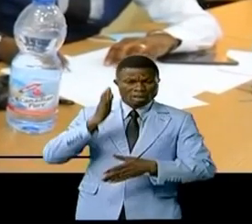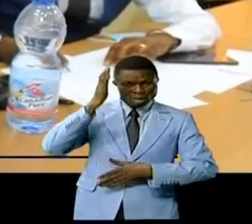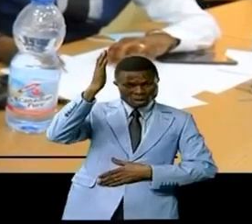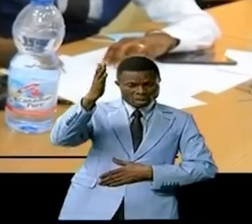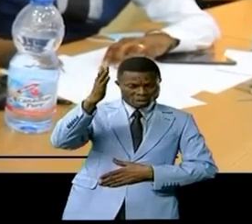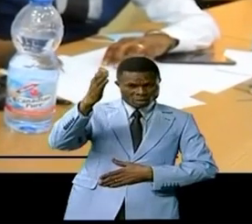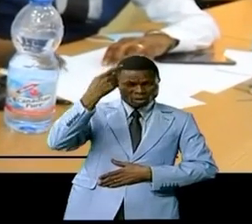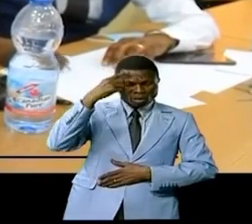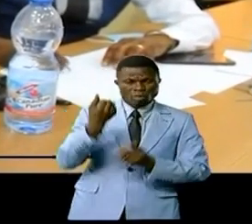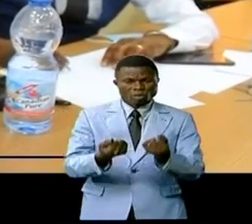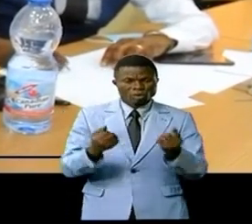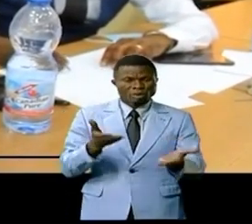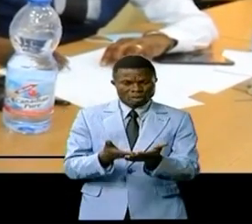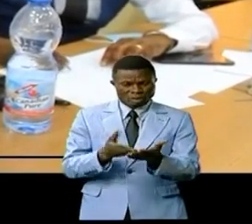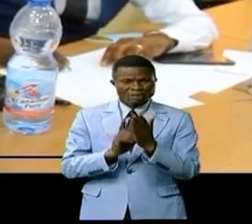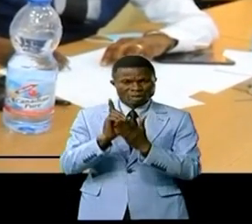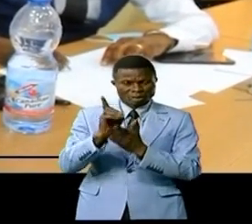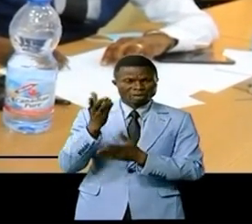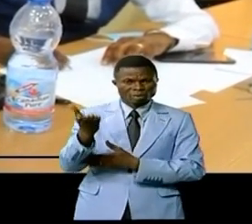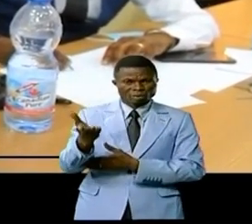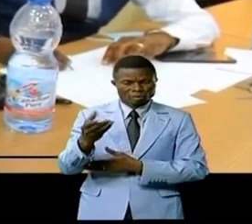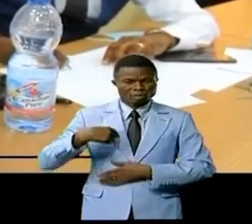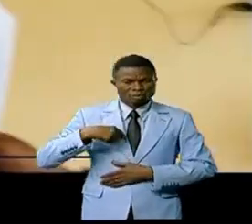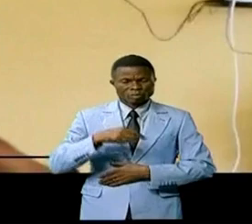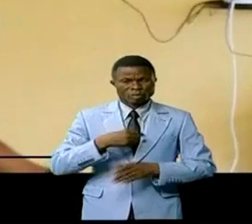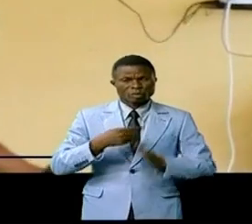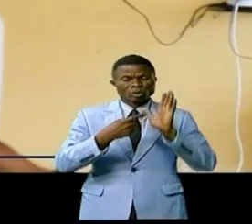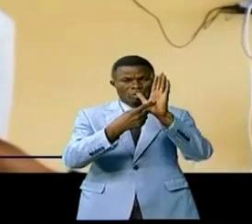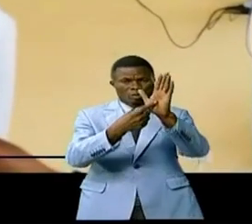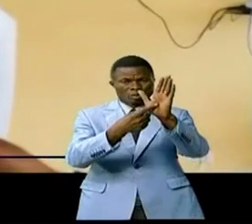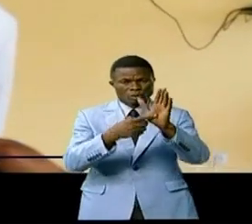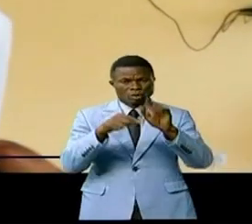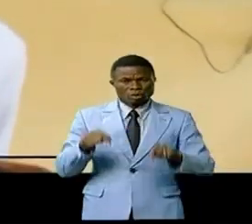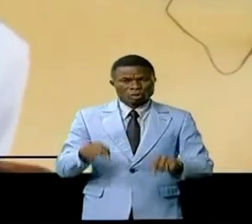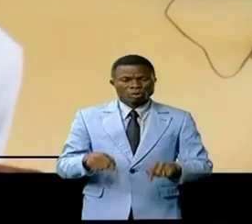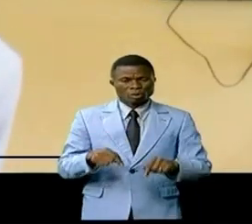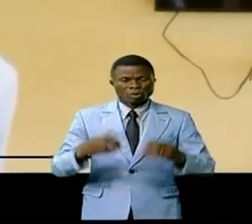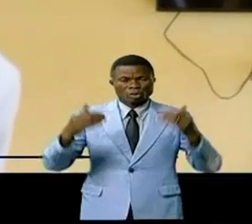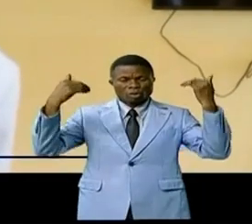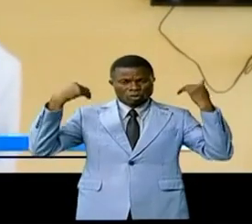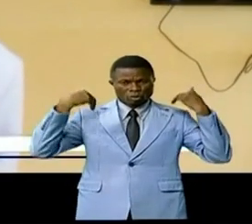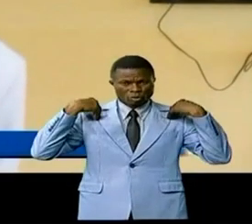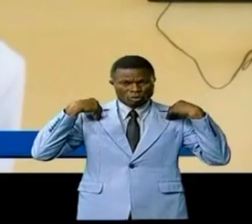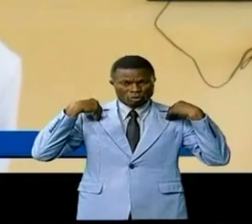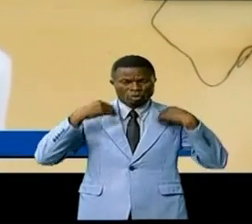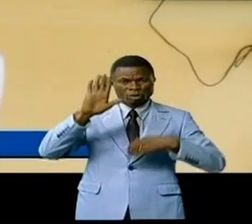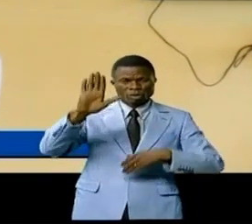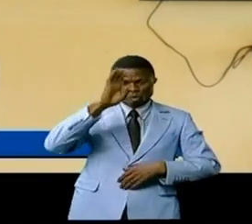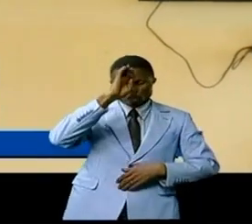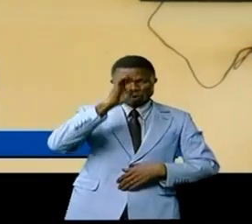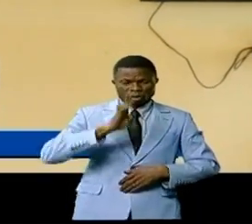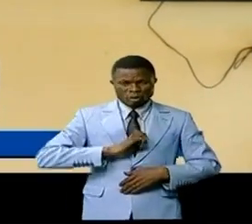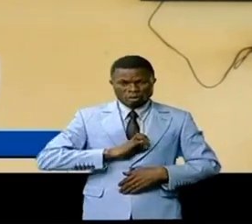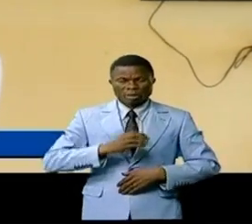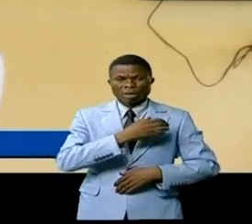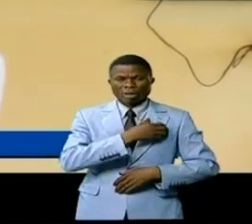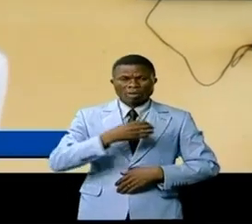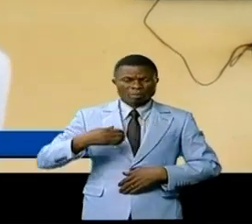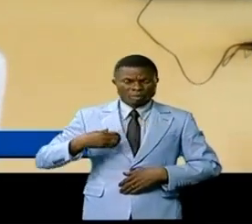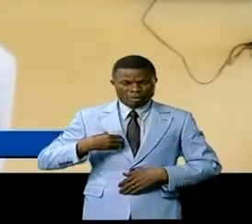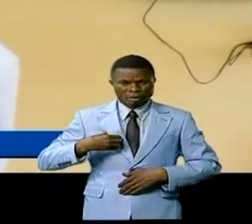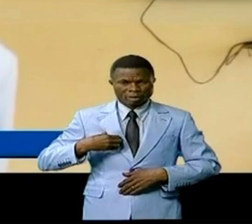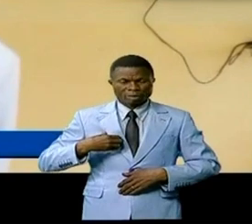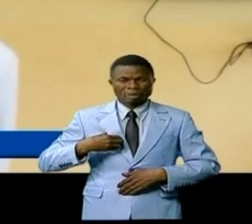appartient aux enfants Nous tenions aujourd'hui à présenter aux autorités à son excellence madame la commissaire des affaires sociales